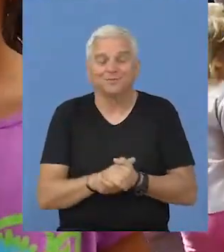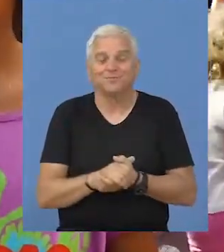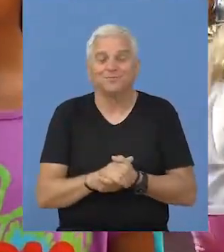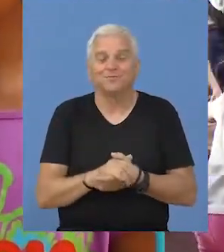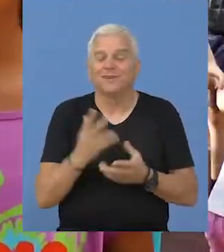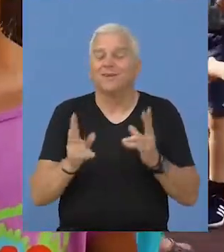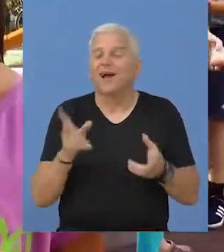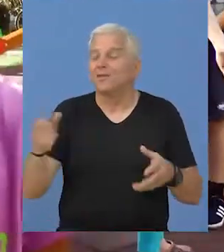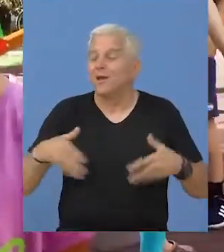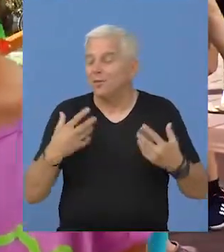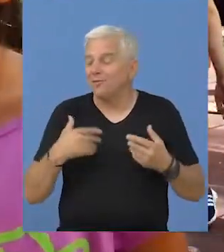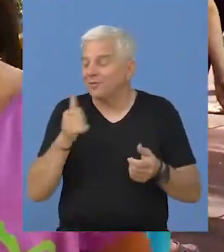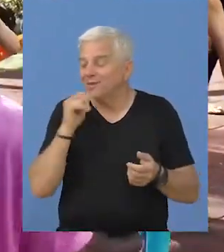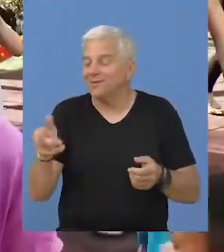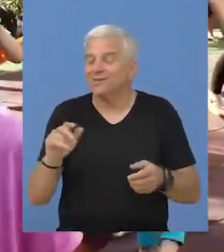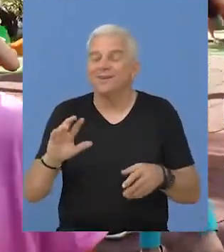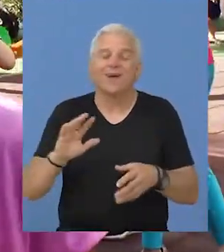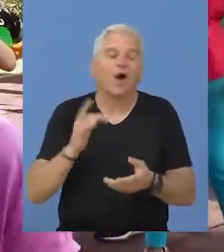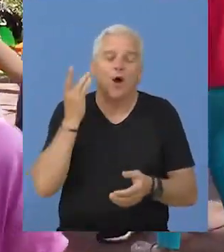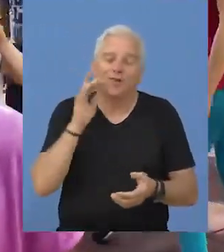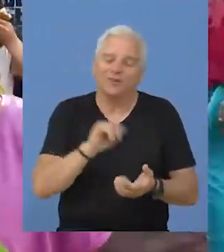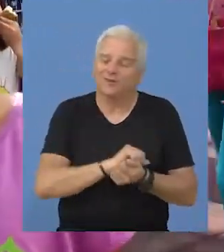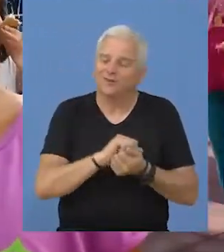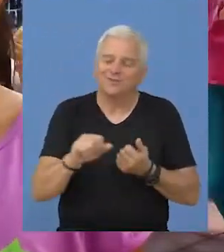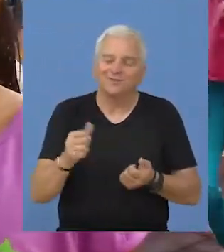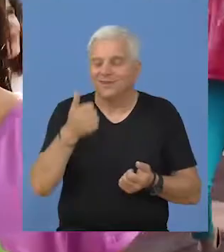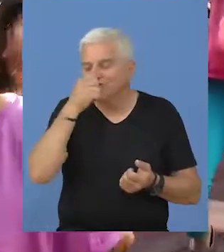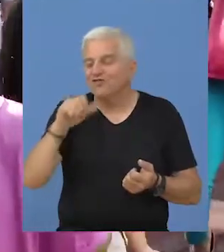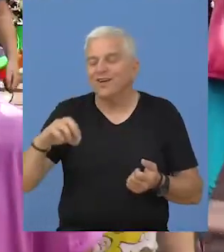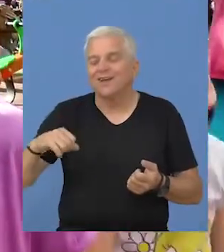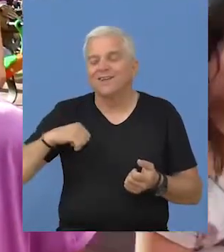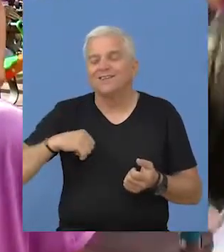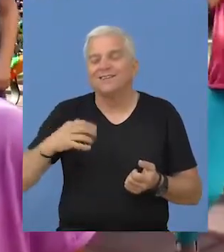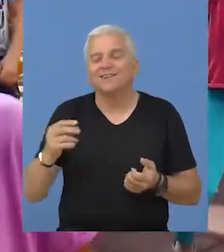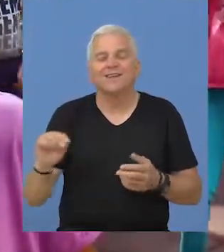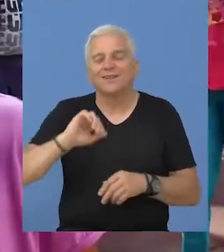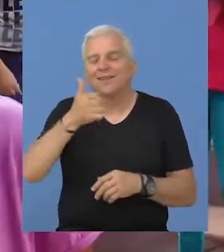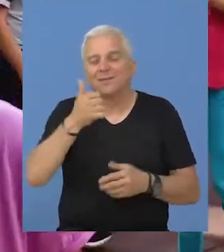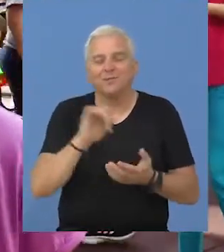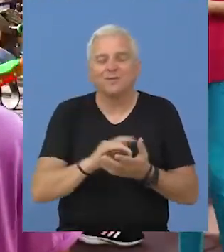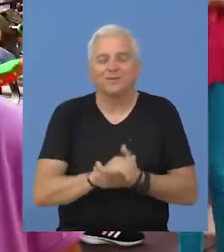I kako se ti provodiš? Sjajno. Šta ti je najzanimljivije, najlepše?